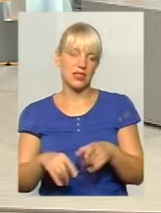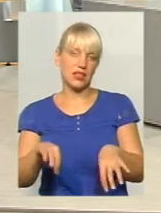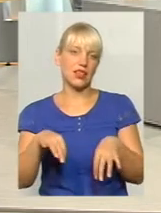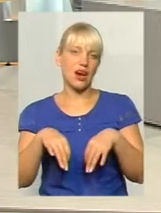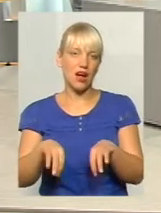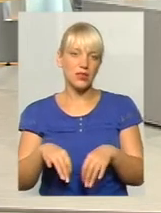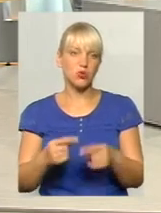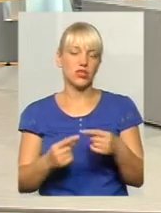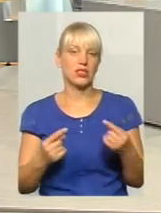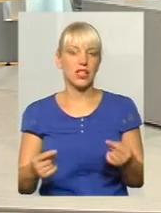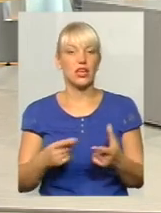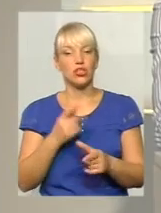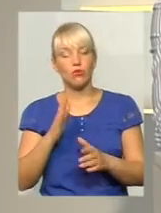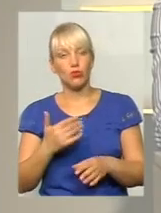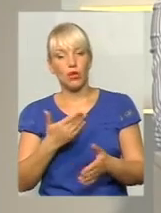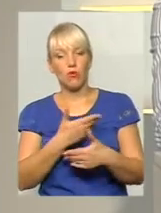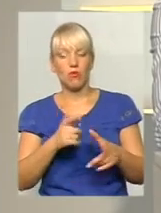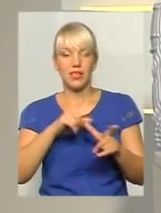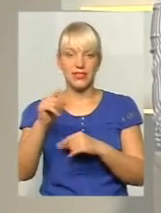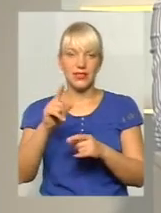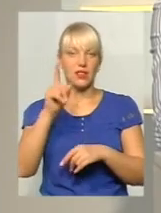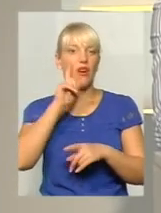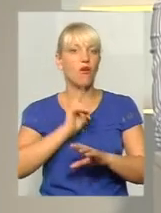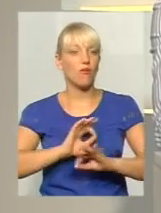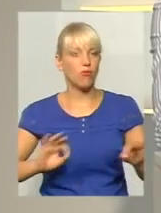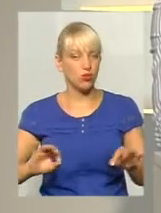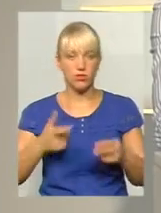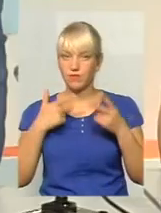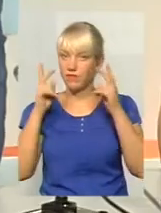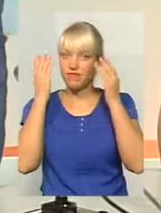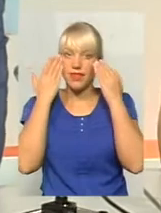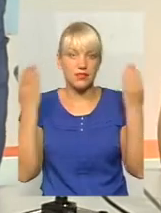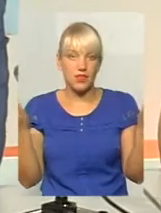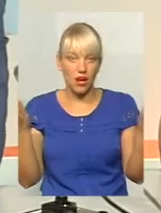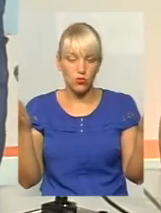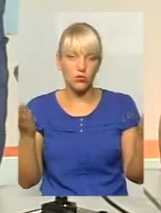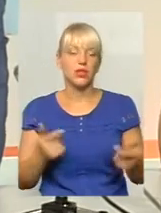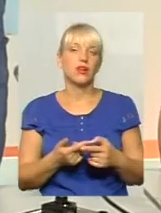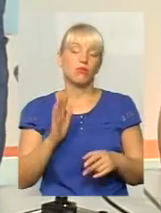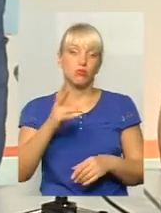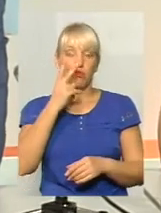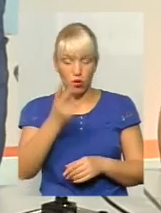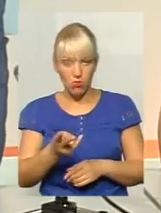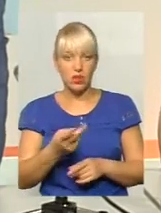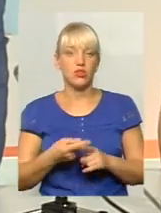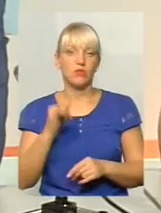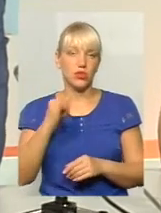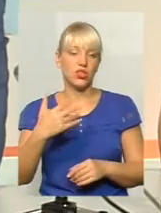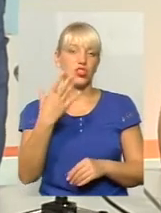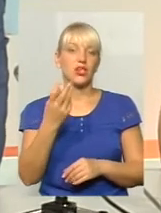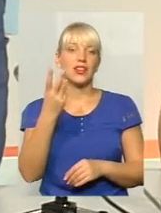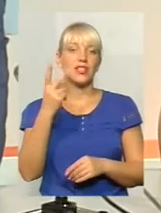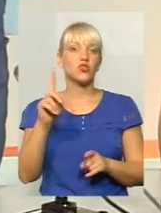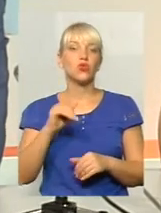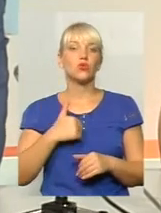засоби. Тому, чи будемо ми їздити комфортніше, не знаю, будемо бачити. І третє, що хочу сказати,